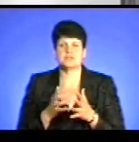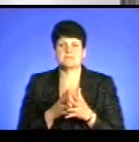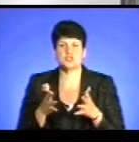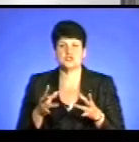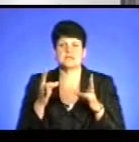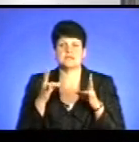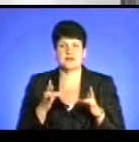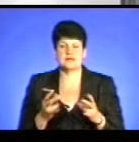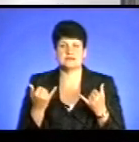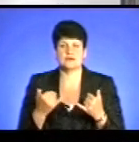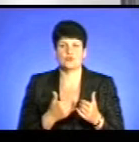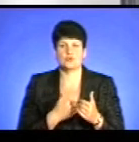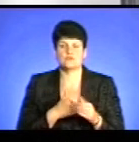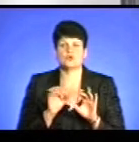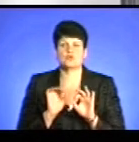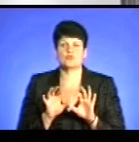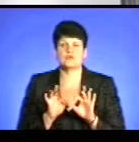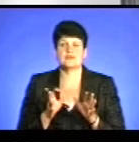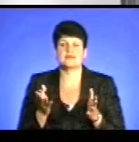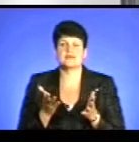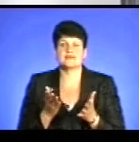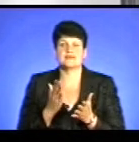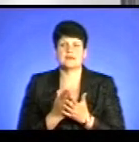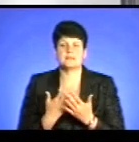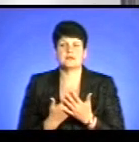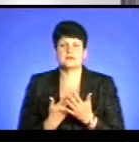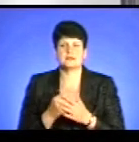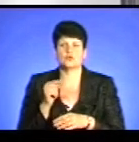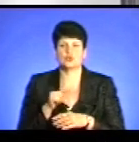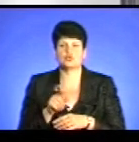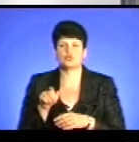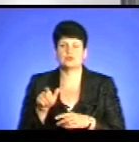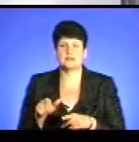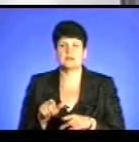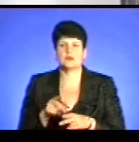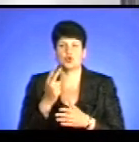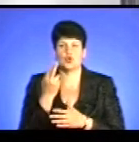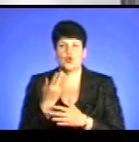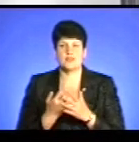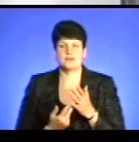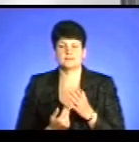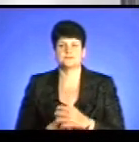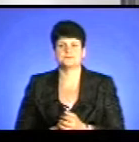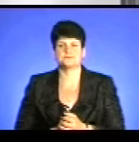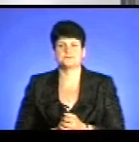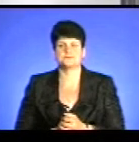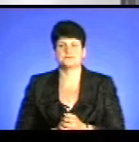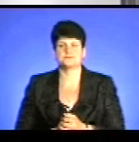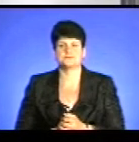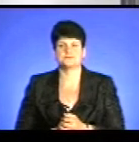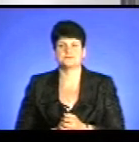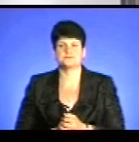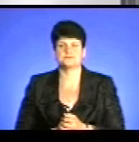трагедії. А наразі хочу, щоб ви розповіли, які є ознаки того, що людина тоне. Це без